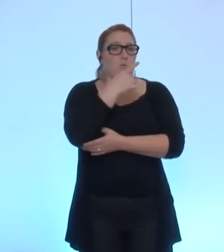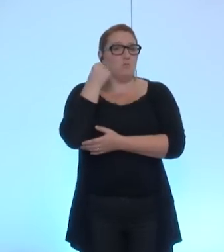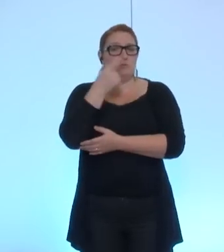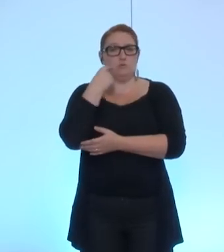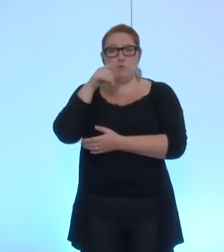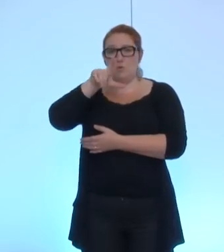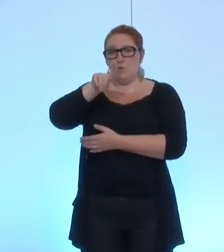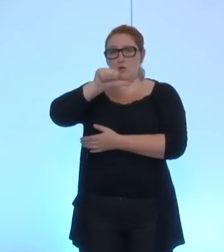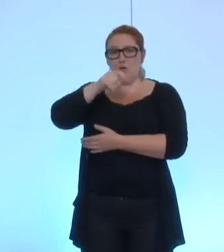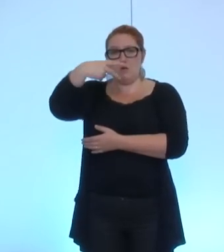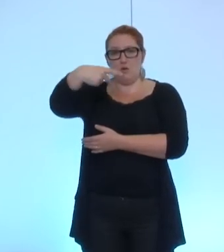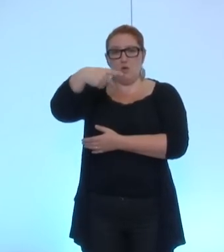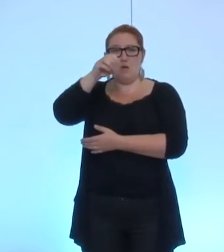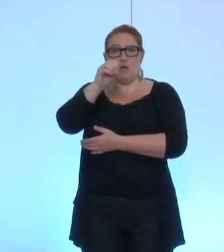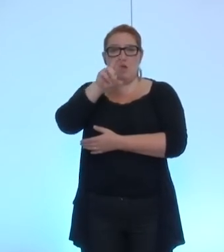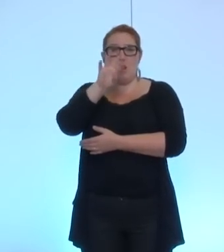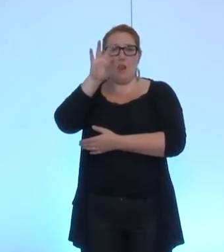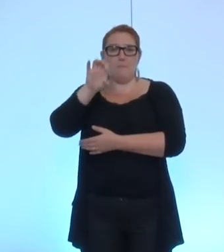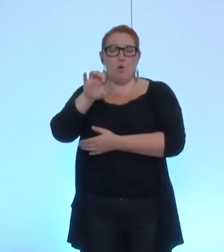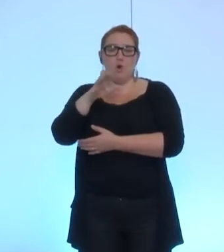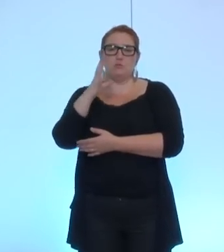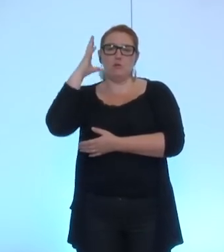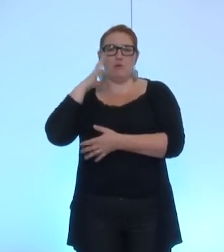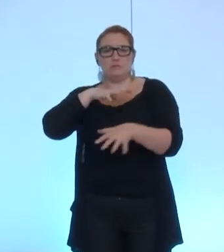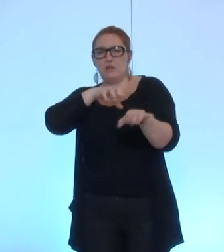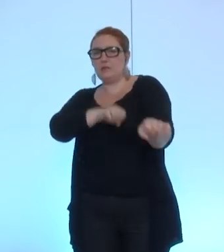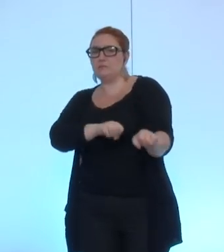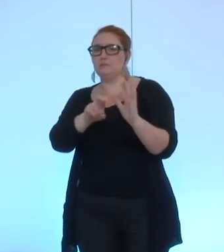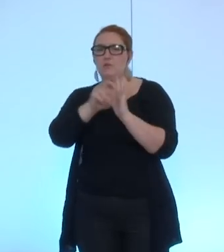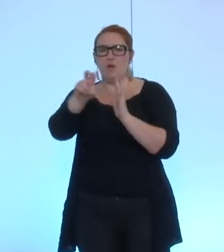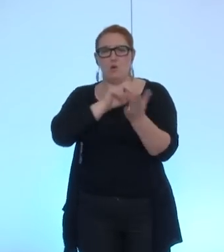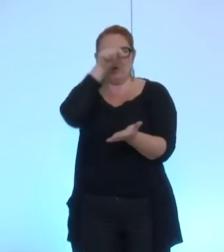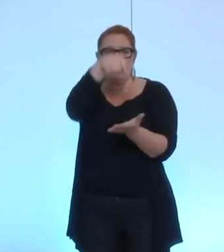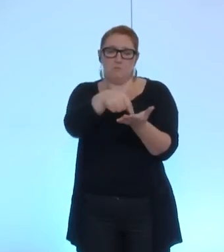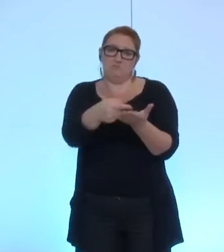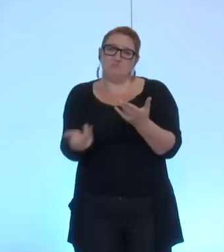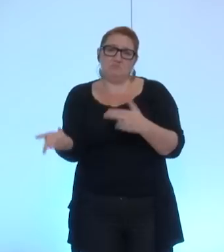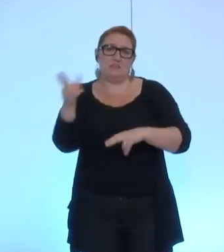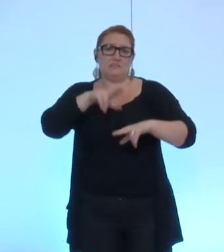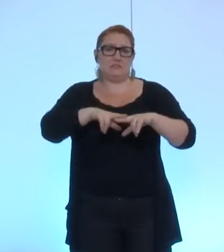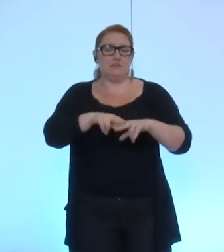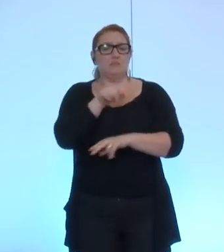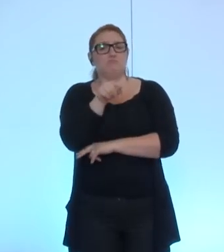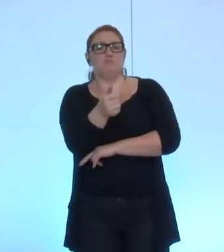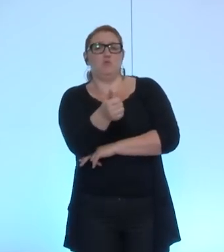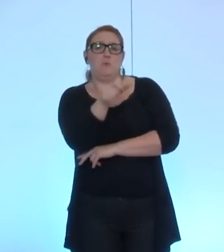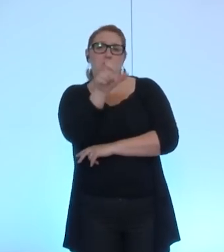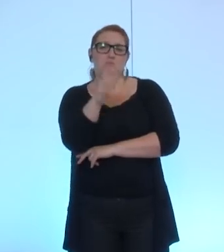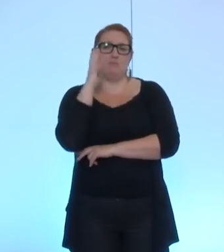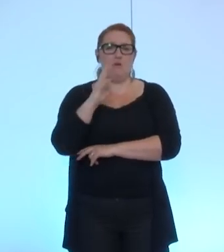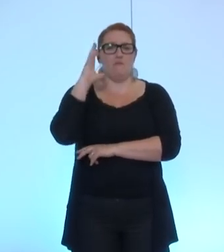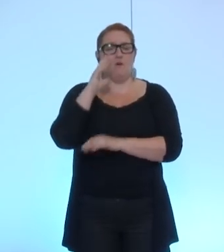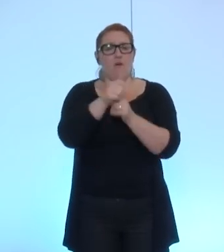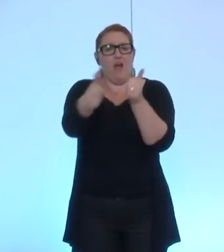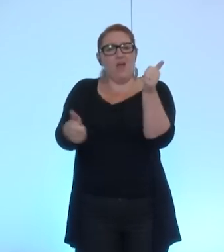qui, ancien résistant grenoblois, avait été également membre de ce conseil municipal et adjoint à l